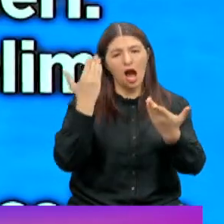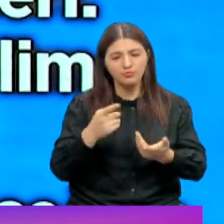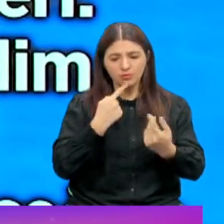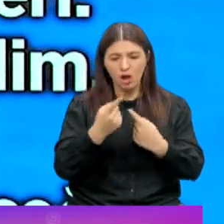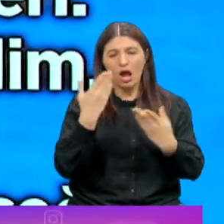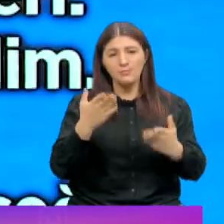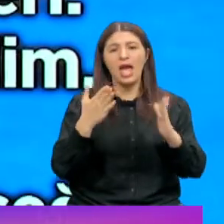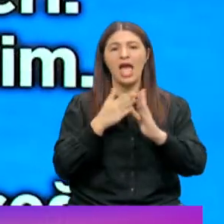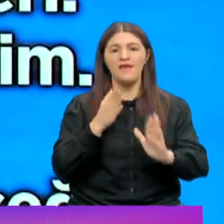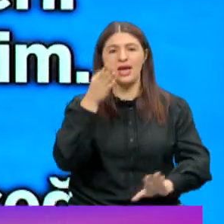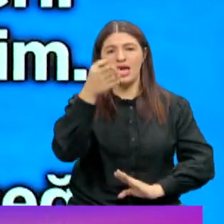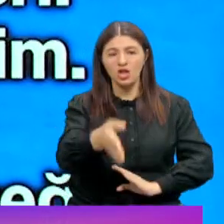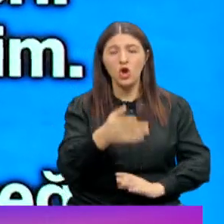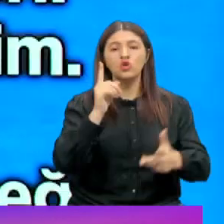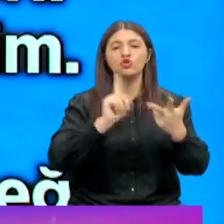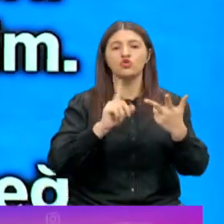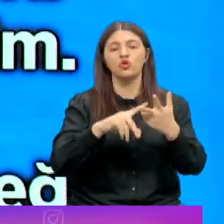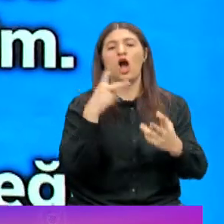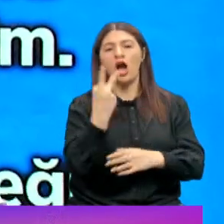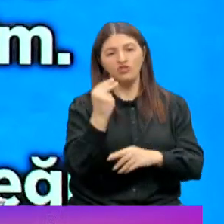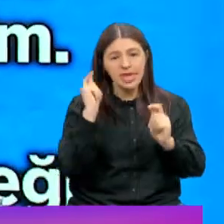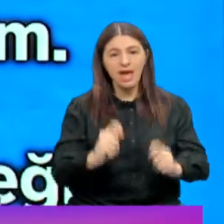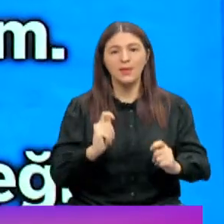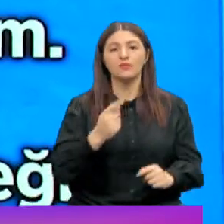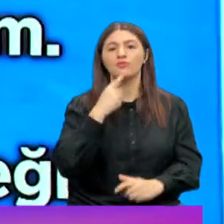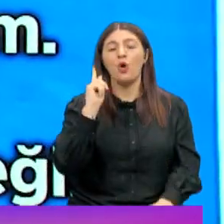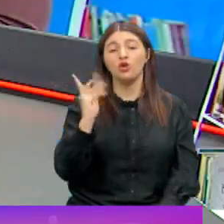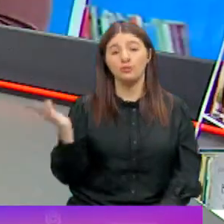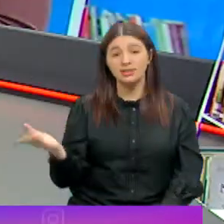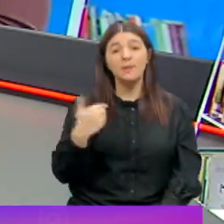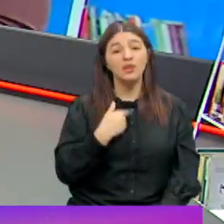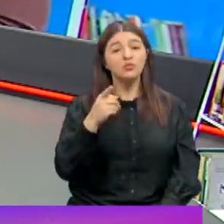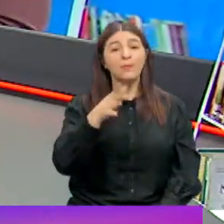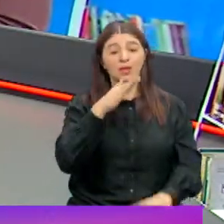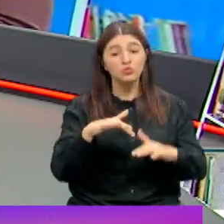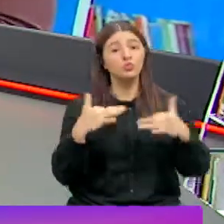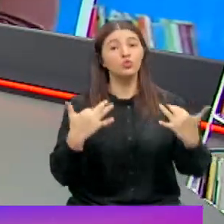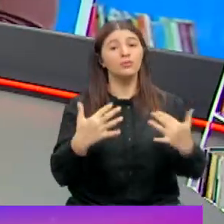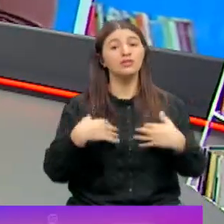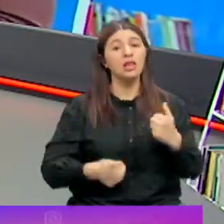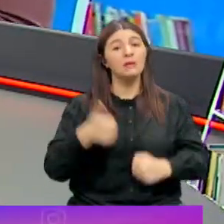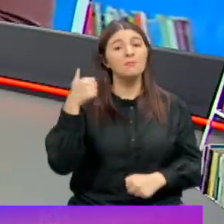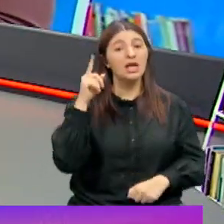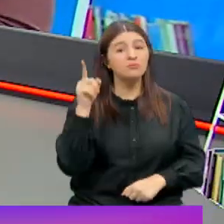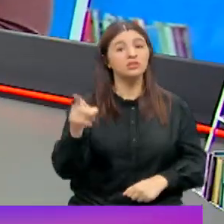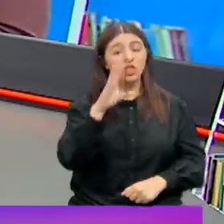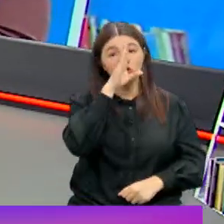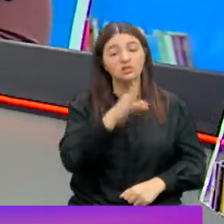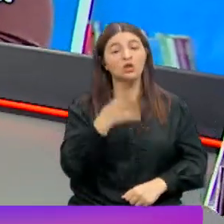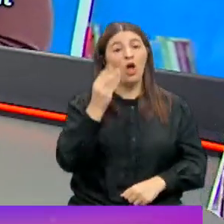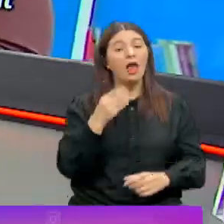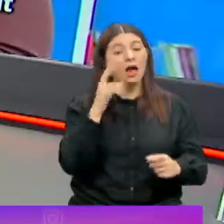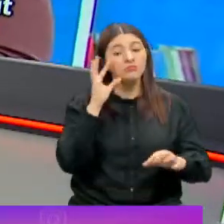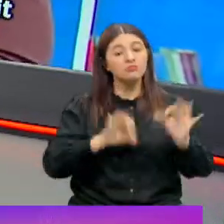ve evlerine kadar giderek 3. doz aşılarını yapalım diyor hocamız. Bence bunu bilim kurulumuz, sağlık bakanımız da ciddi bir